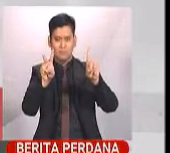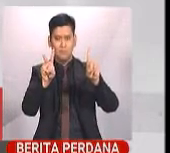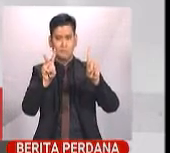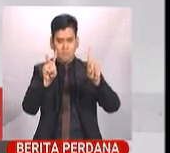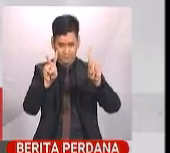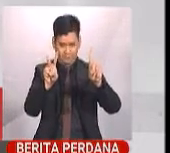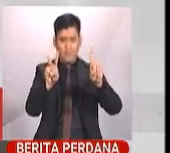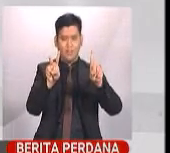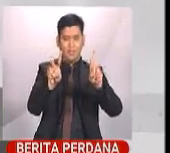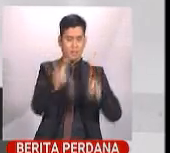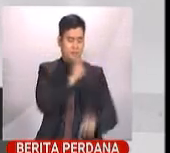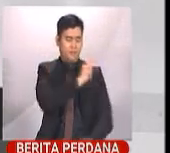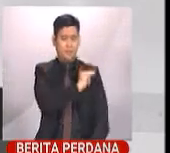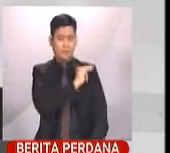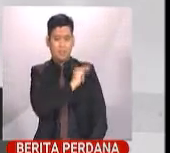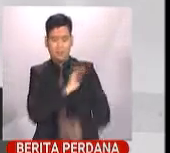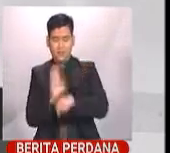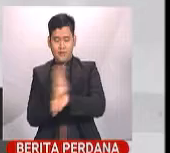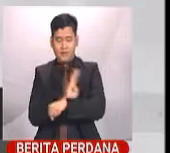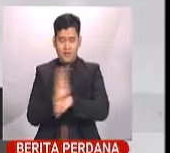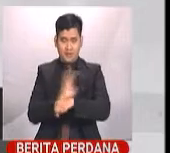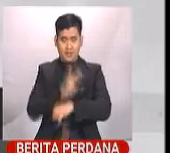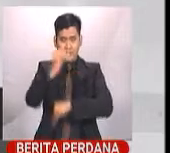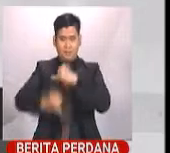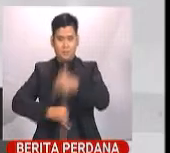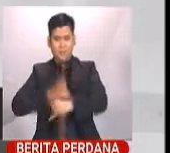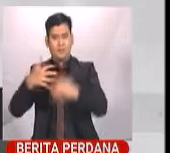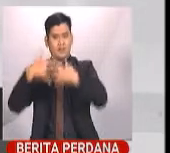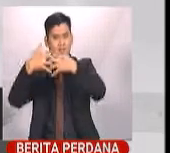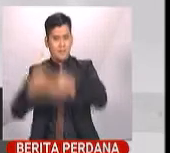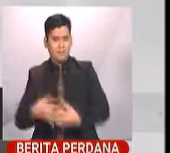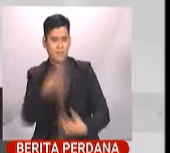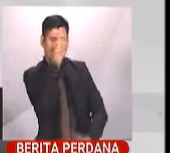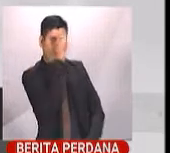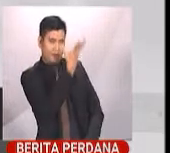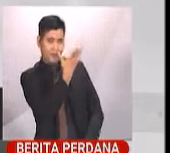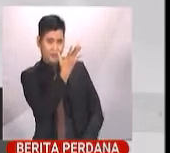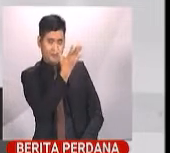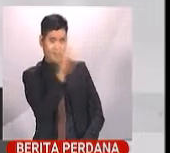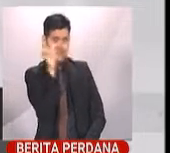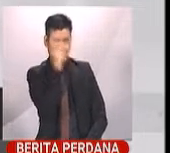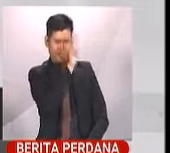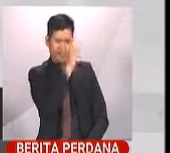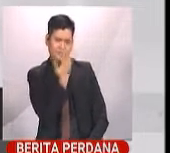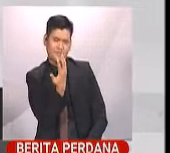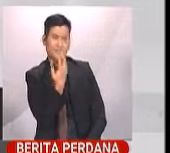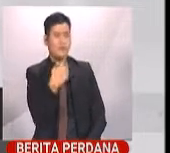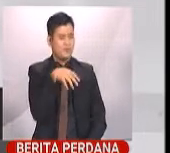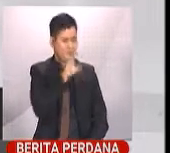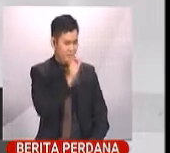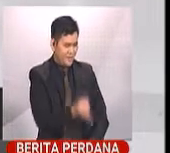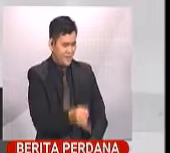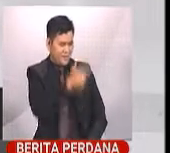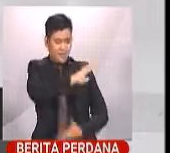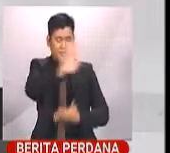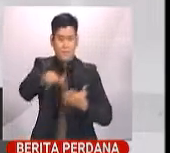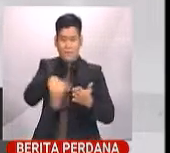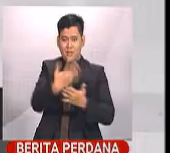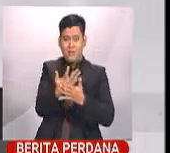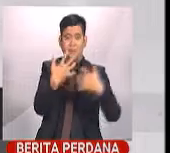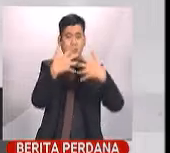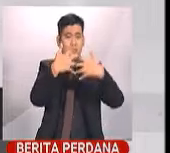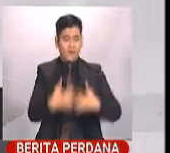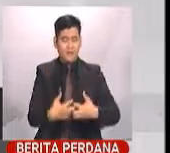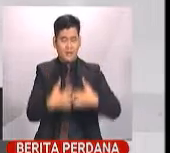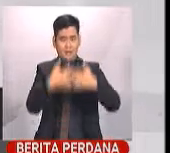Kementerian Perdagangan Antarabangsa dan Industri dalam satu kenyataan memaklumkan, kerajaan telah mempertimbang semua maklum balas daripada pemain industri